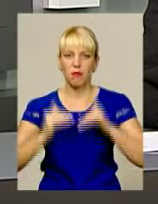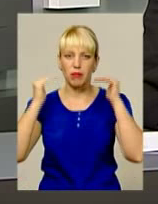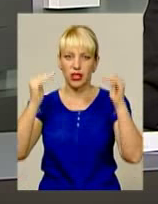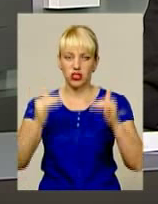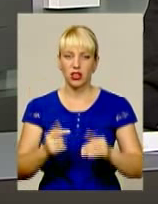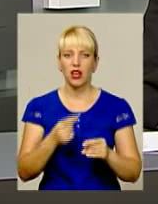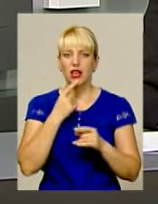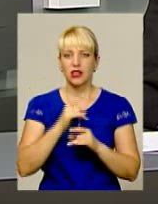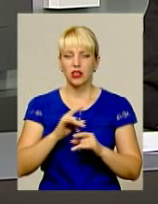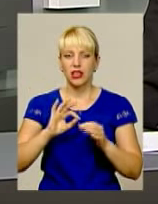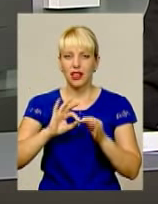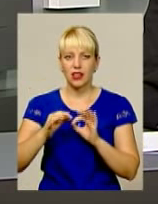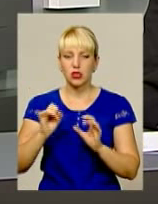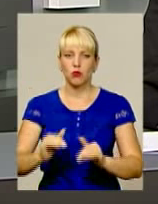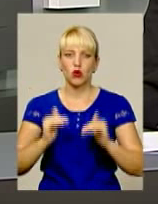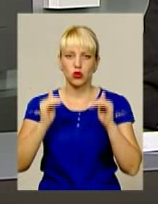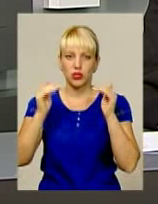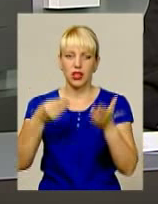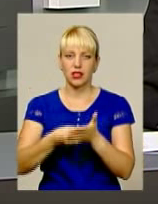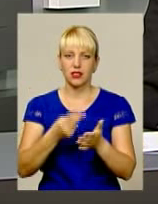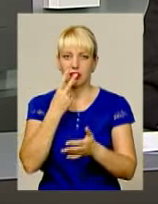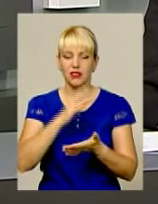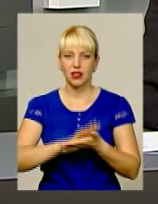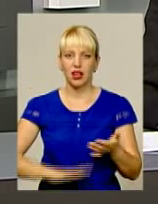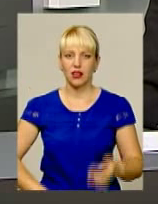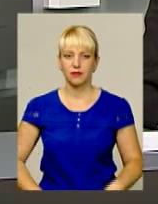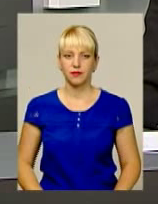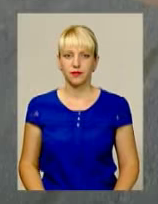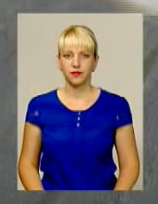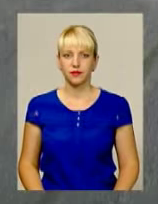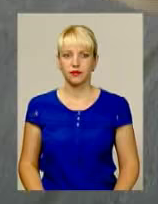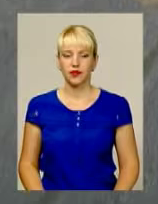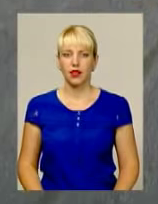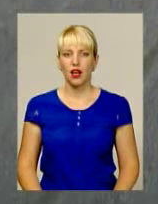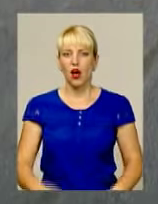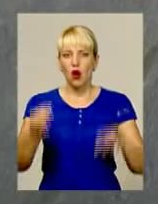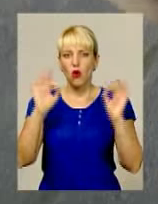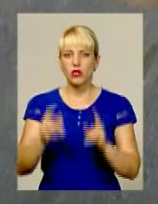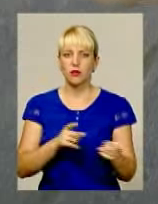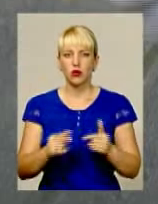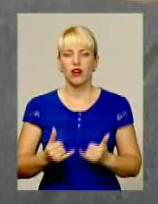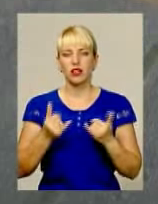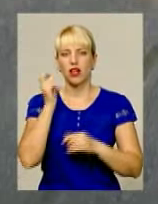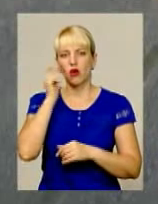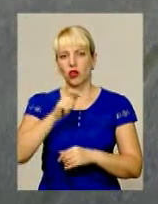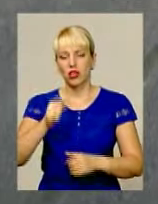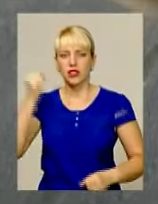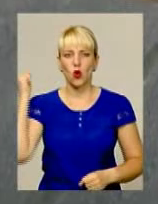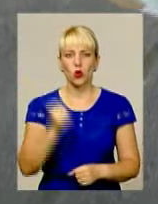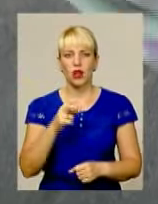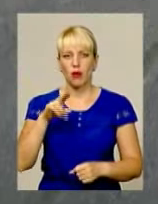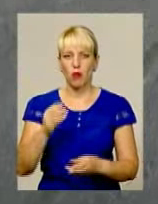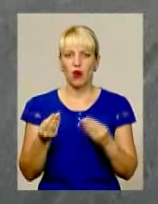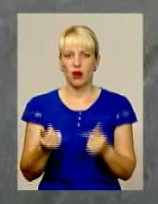Детальніше про осінні зростання цін. Дивіться далі у сюжеті. Осінь підготували для українців удар по